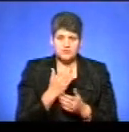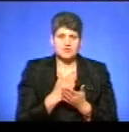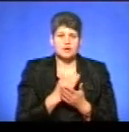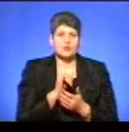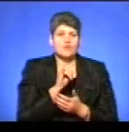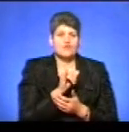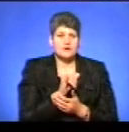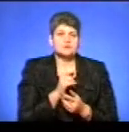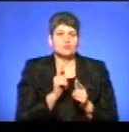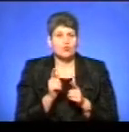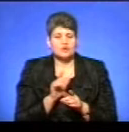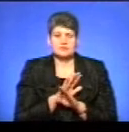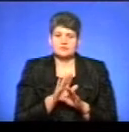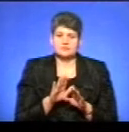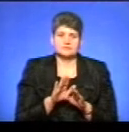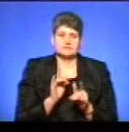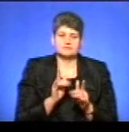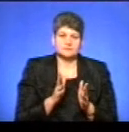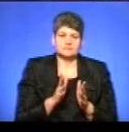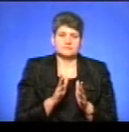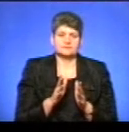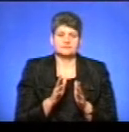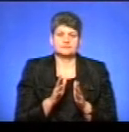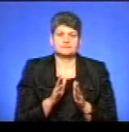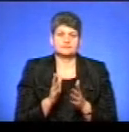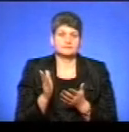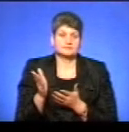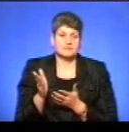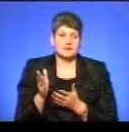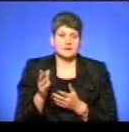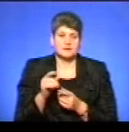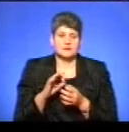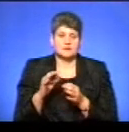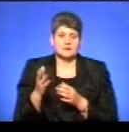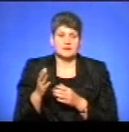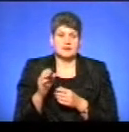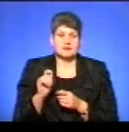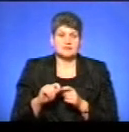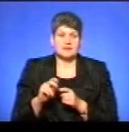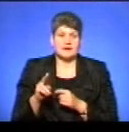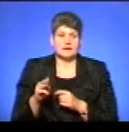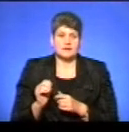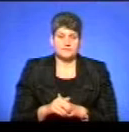десь погодження, коментар, чи не погодження з тезами нашого експерта?